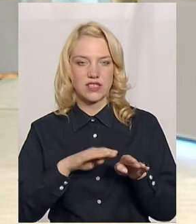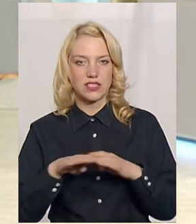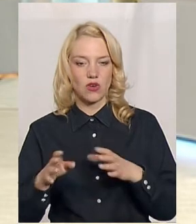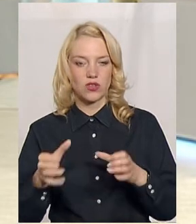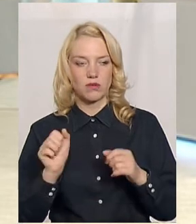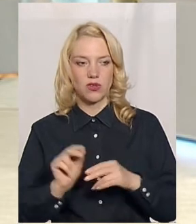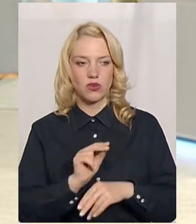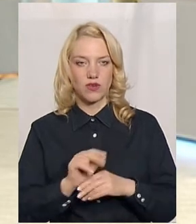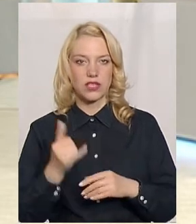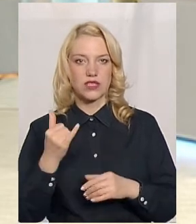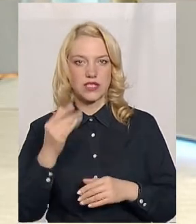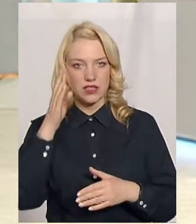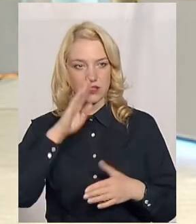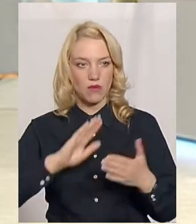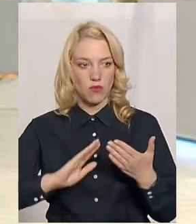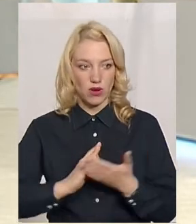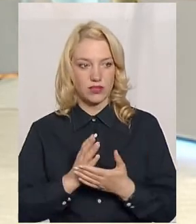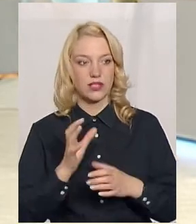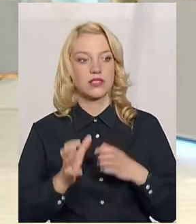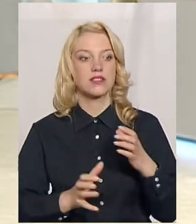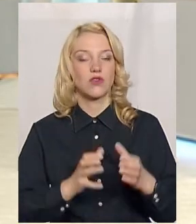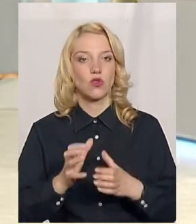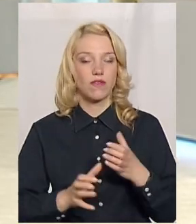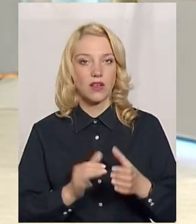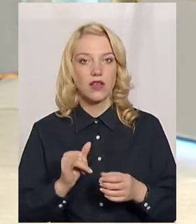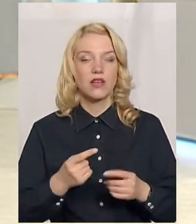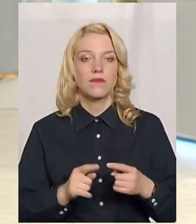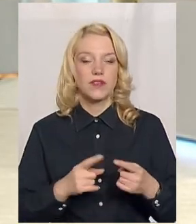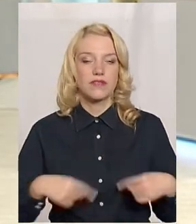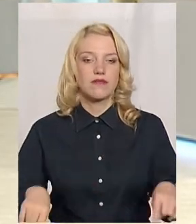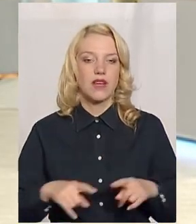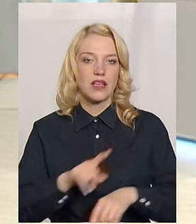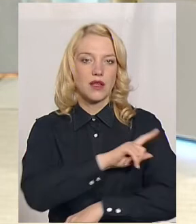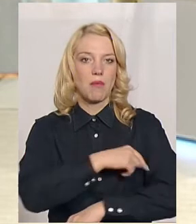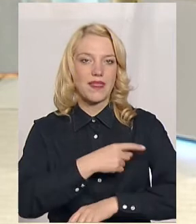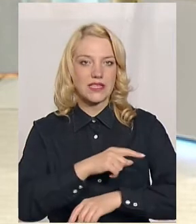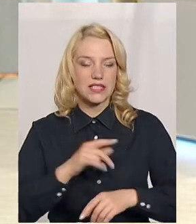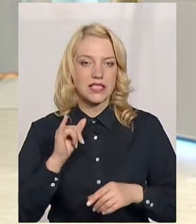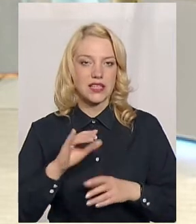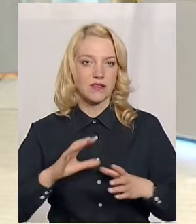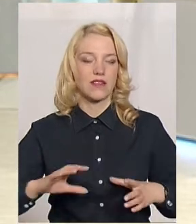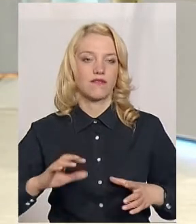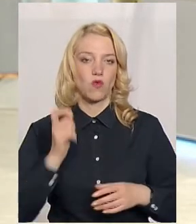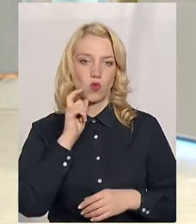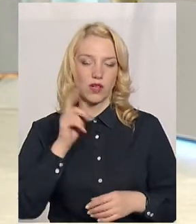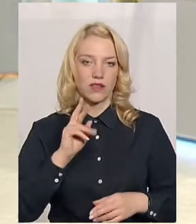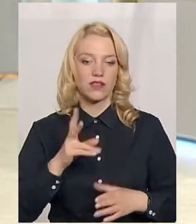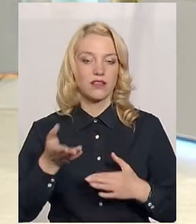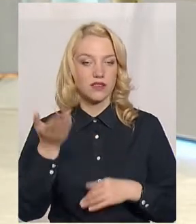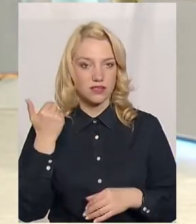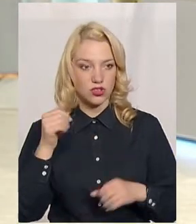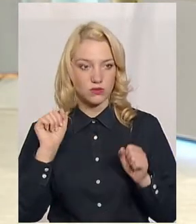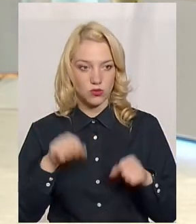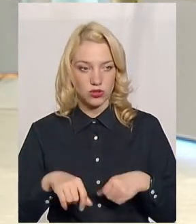лікування. Зараз політика світова і в сфері медицини, і в Україні – це як можна раніше